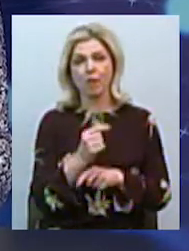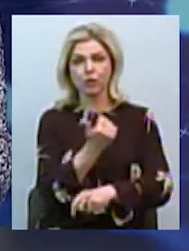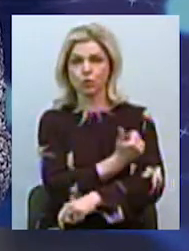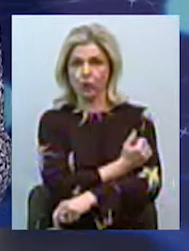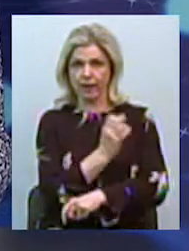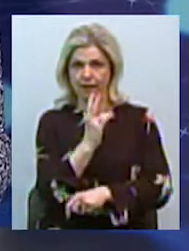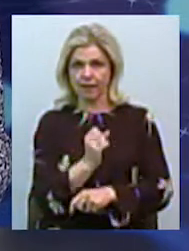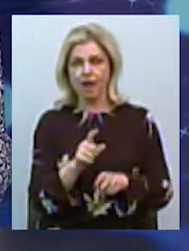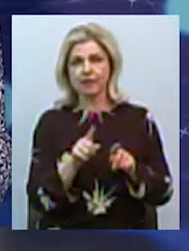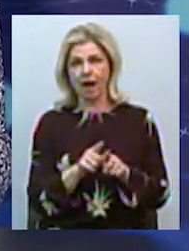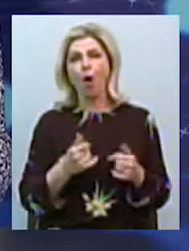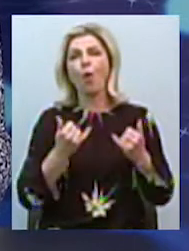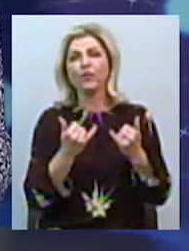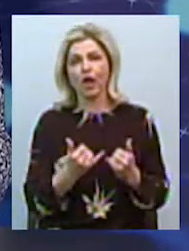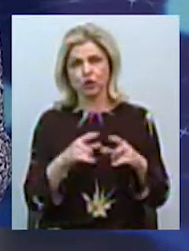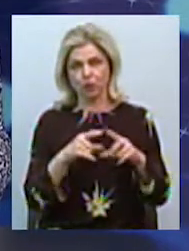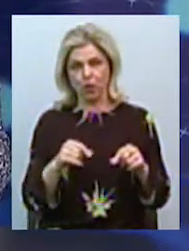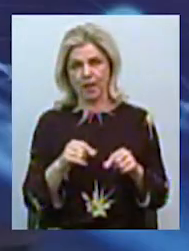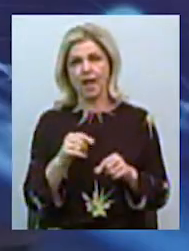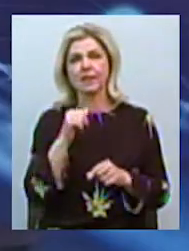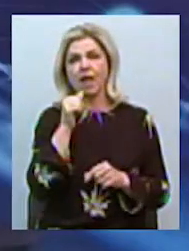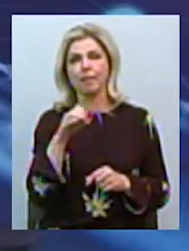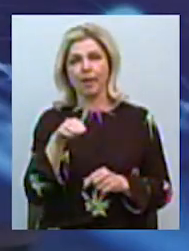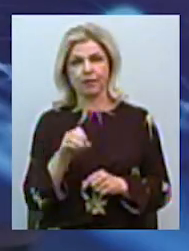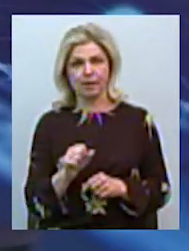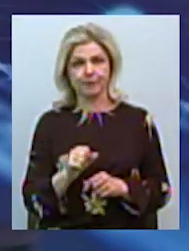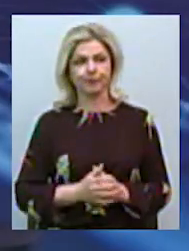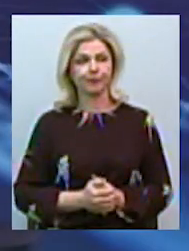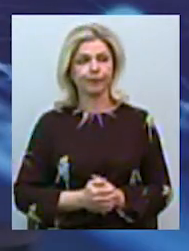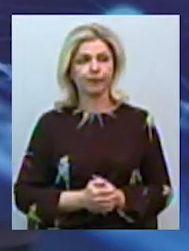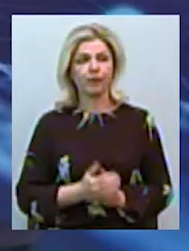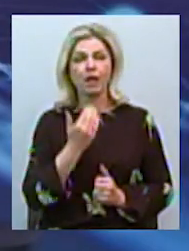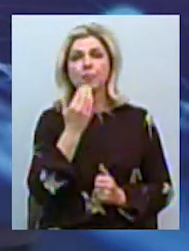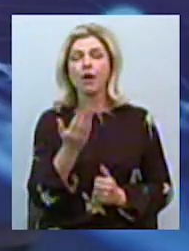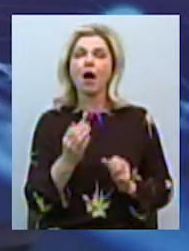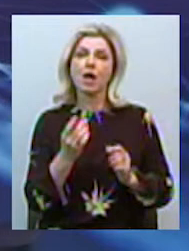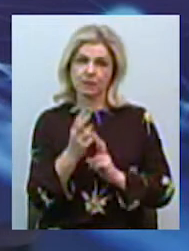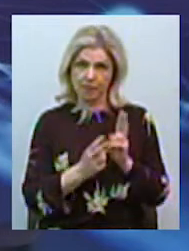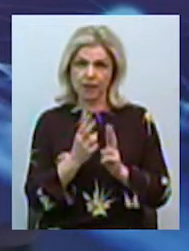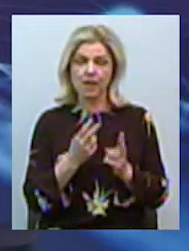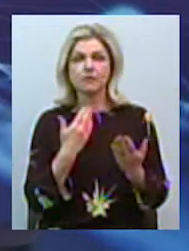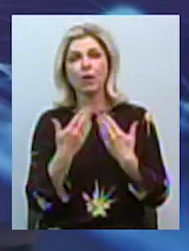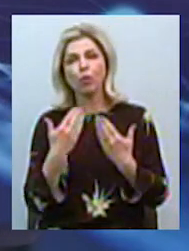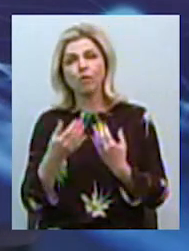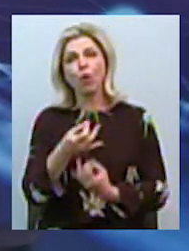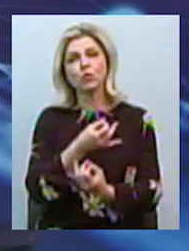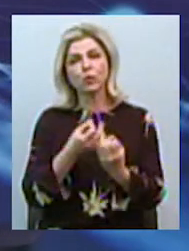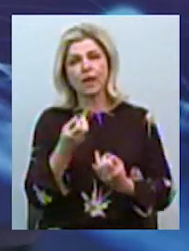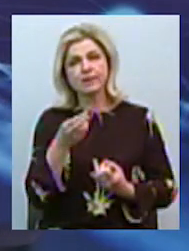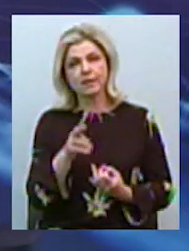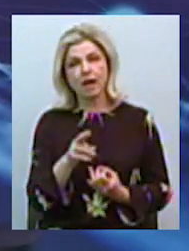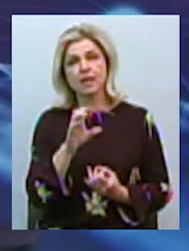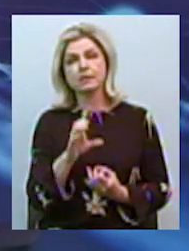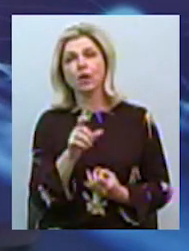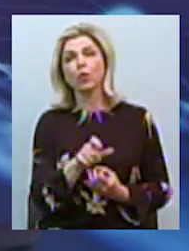така онлайн школа діабетів була. А відбувається якось консультація, можливо спілкування з пацієнтами,